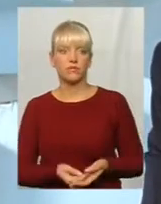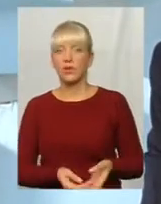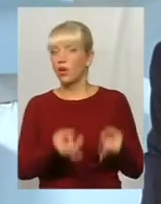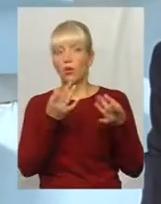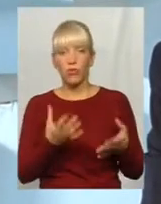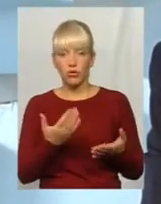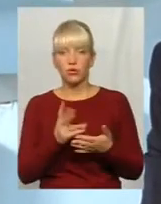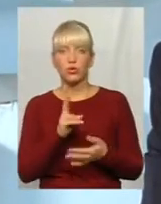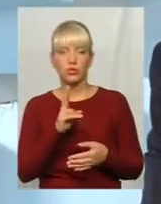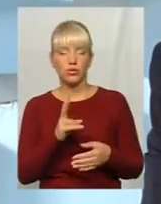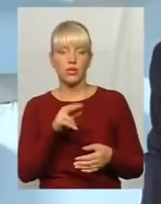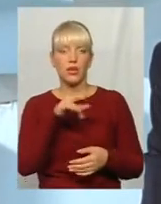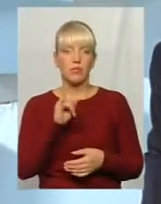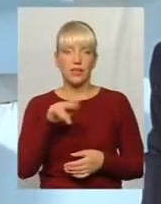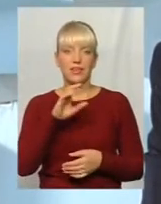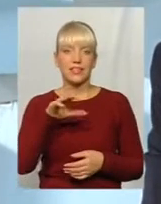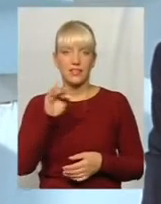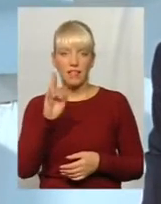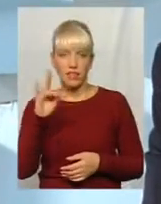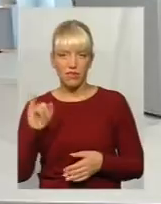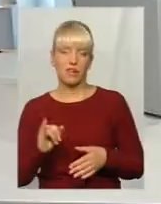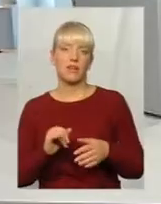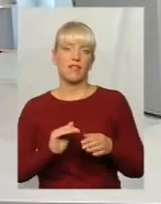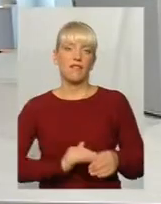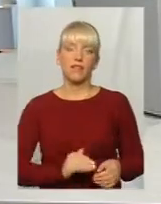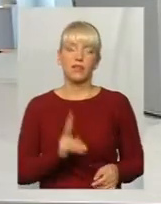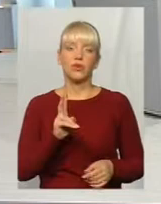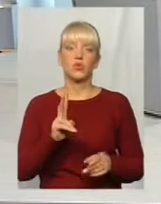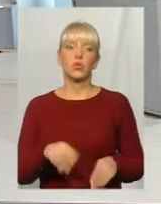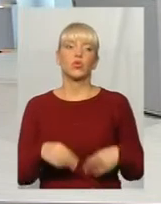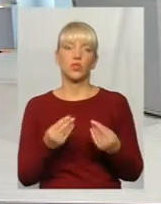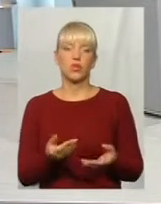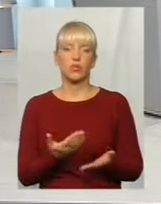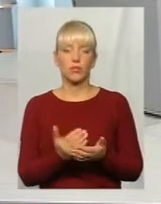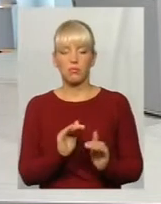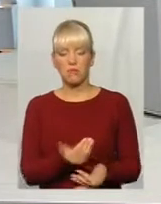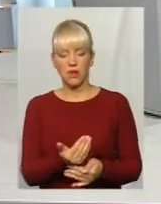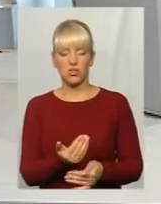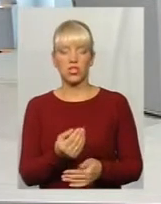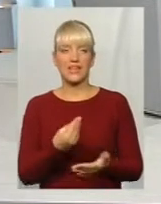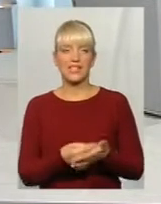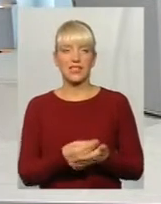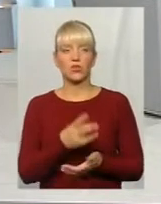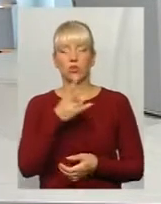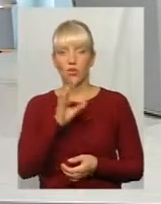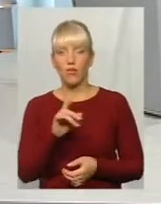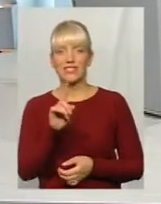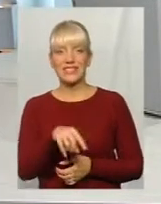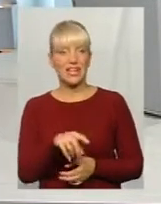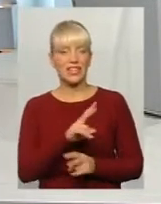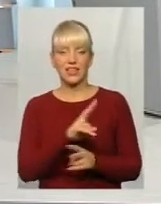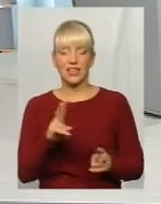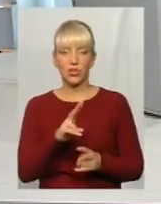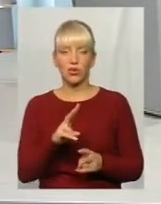просто підставні, наприклад, фірми, які, наприклад, дають якусь трошки меншу чи ширшу ціну. Але все-таки ніхто не